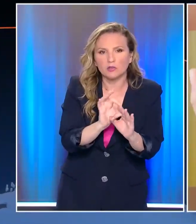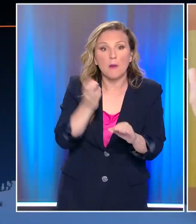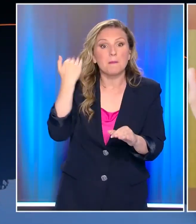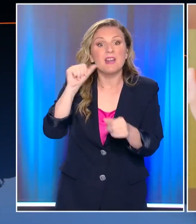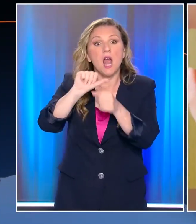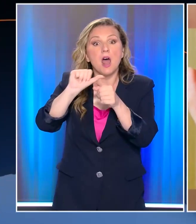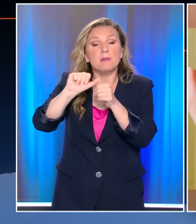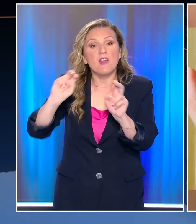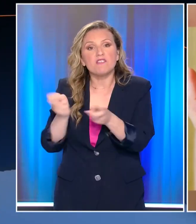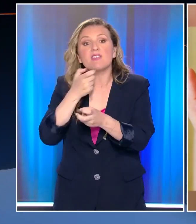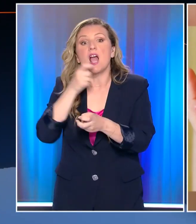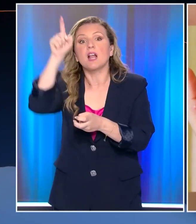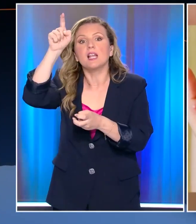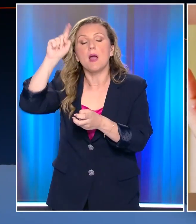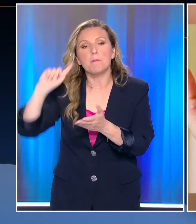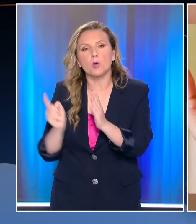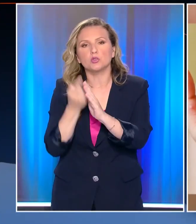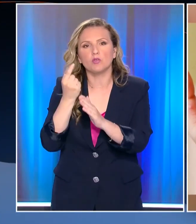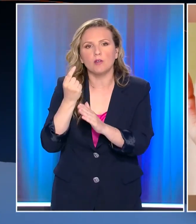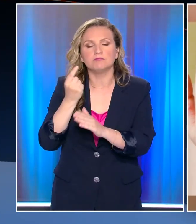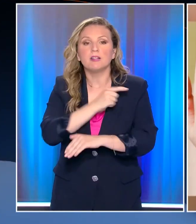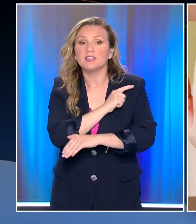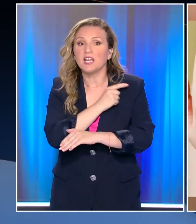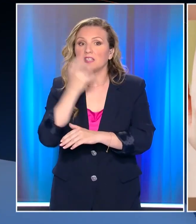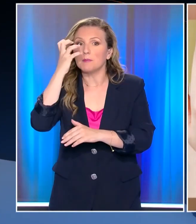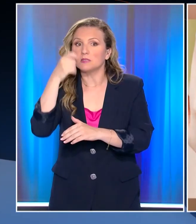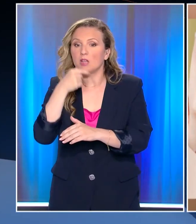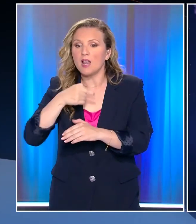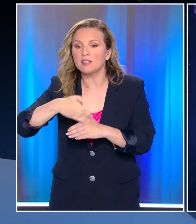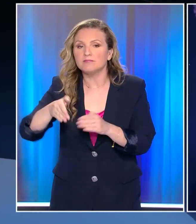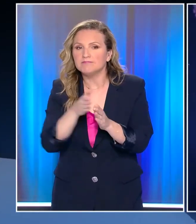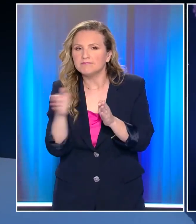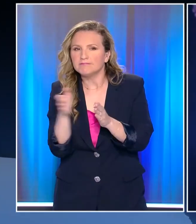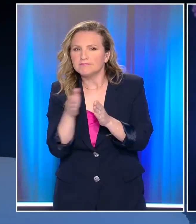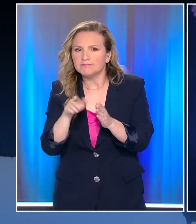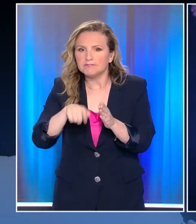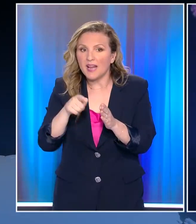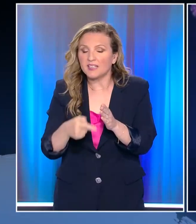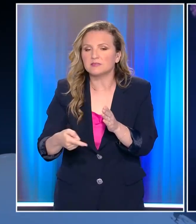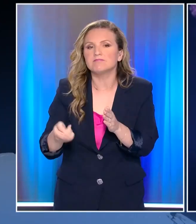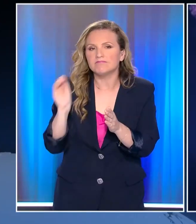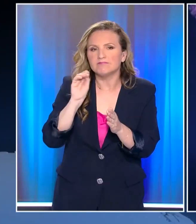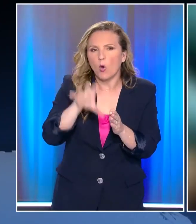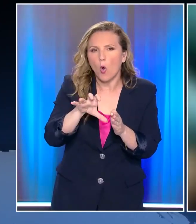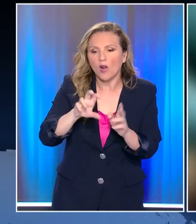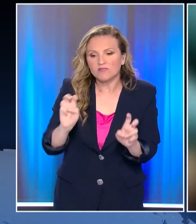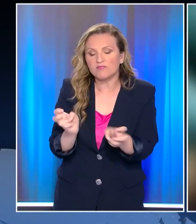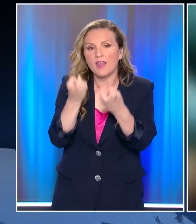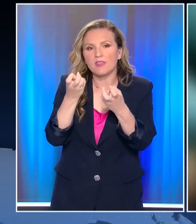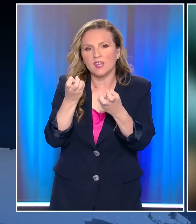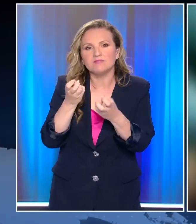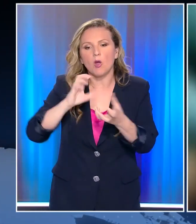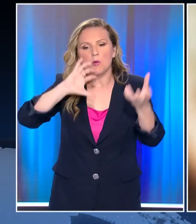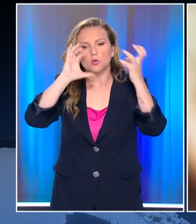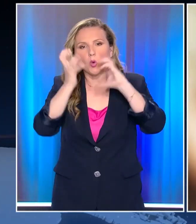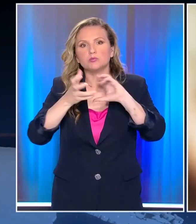περιστατικό της νόσης στο Ηνωμένο Βασίλειο. Η ειδική παρά το γεγονός πως μέσα σε λίγες μόνο ημέρες η Ελλάδα προσθέθηκε στο χάρτη των χωρών στις οποίες έχουν εντοπιστεί